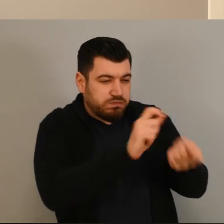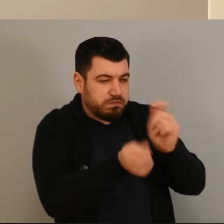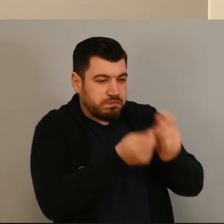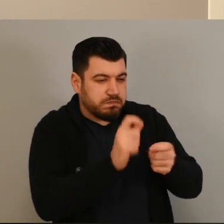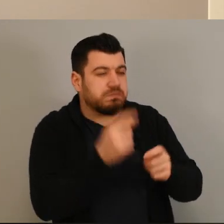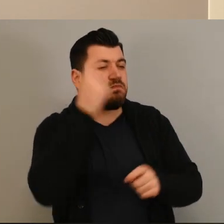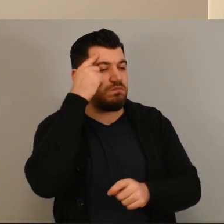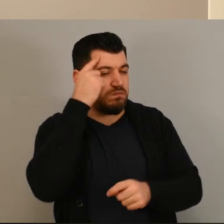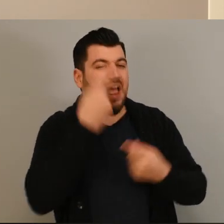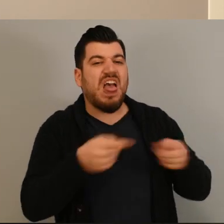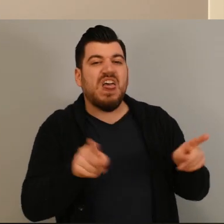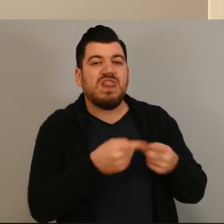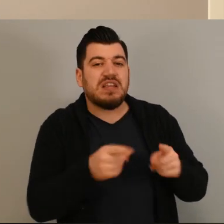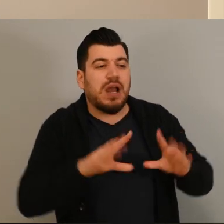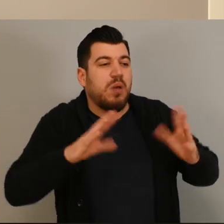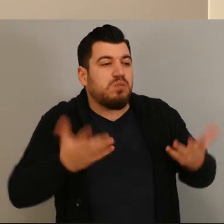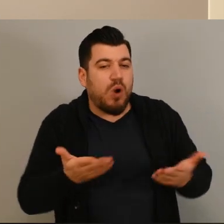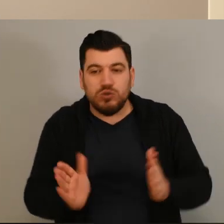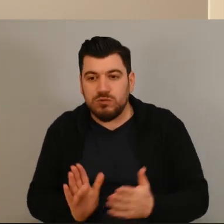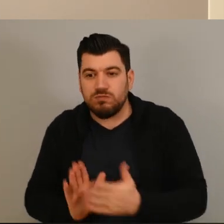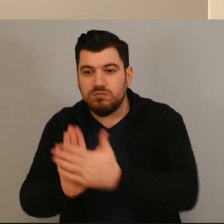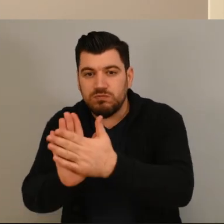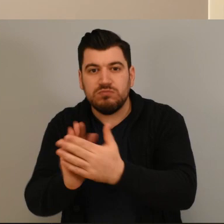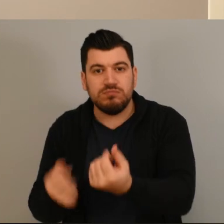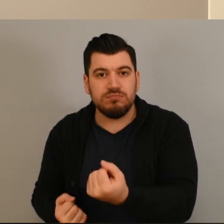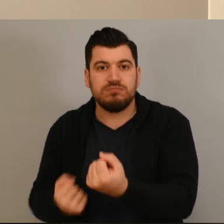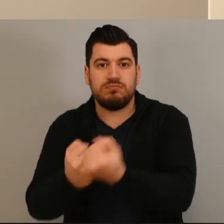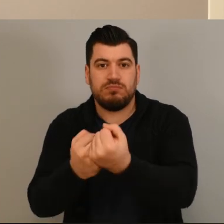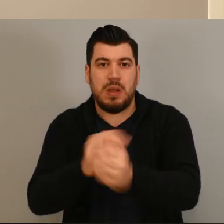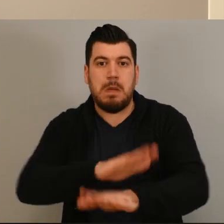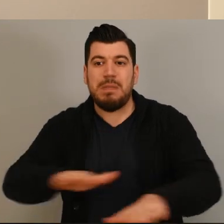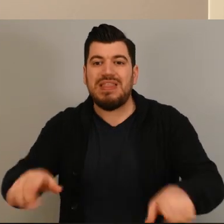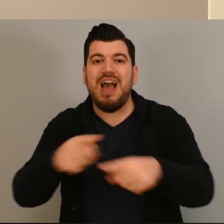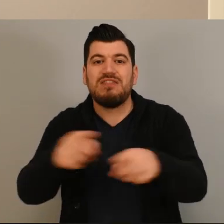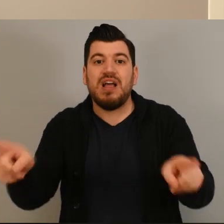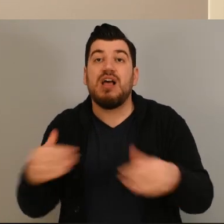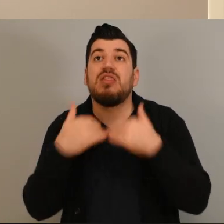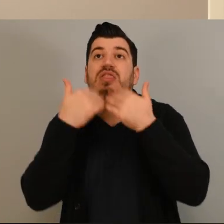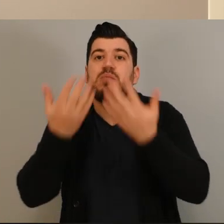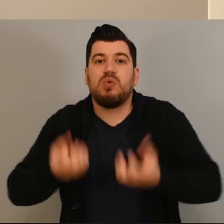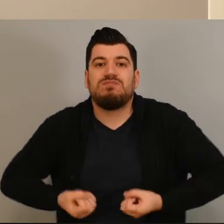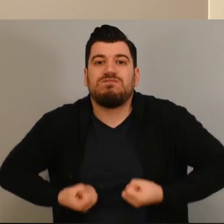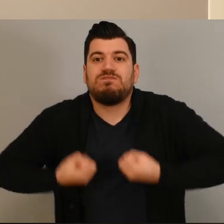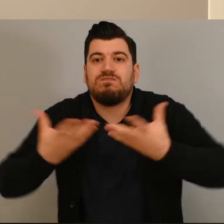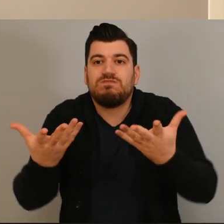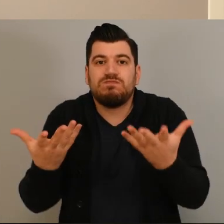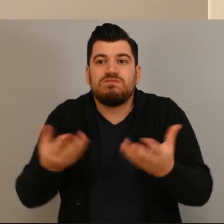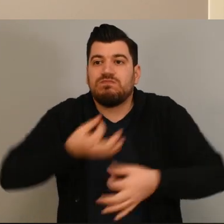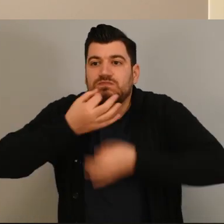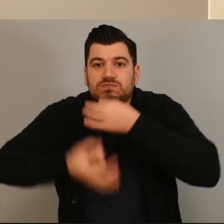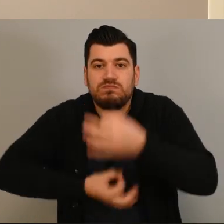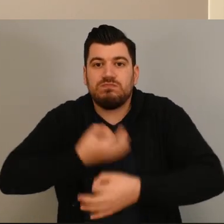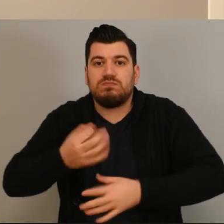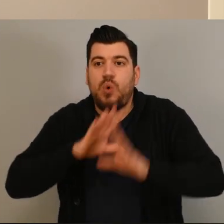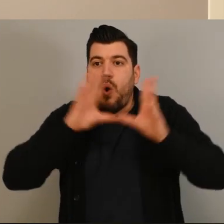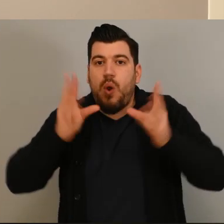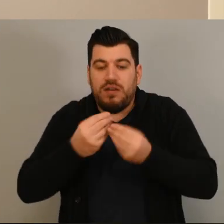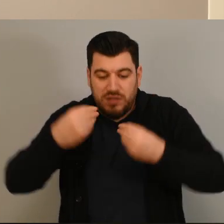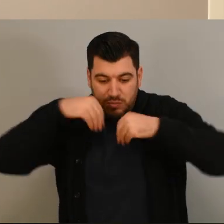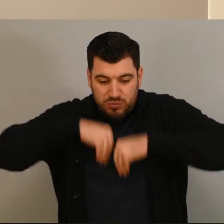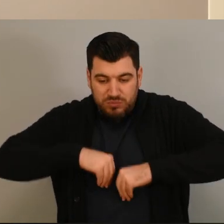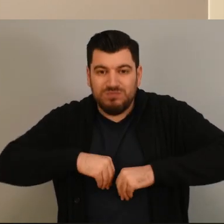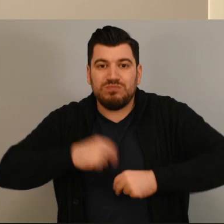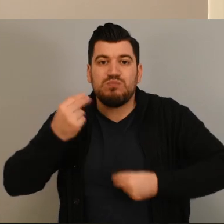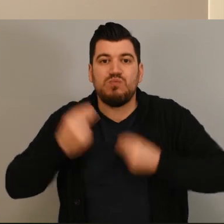οι εκπαιδευτικοί για ανθρώπινη και ατομική άμεση έγκαιρη αντιμετώπιση σε παιδιά που δεν μπορούν να εκφράσουν λόγω κάποιας πάθης ή